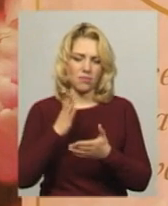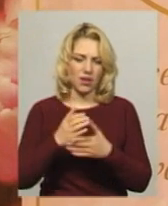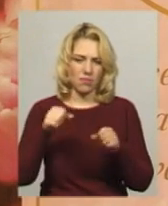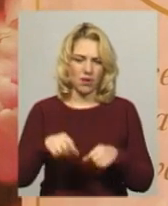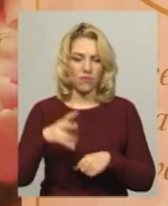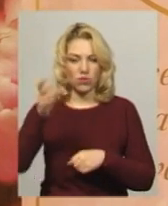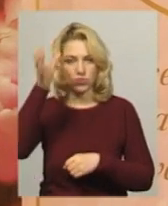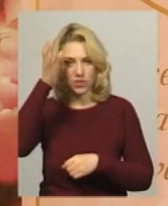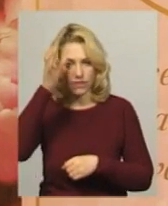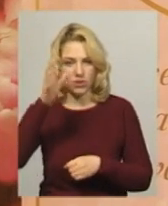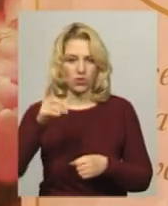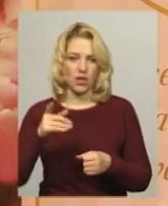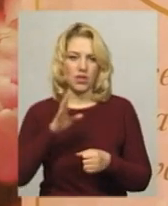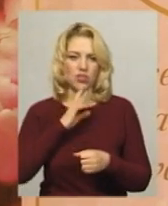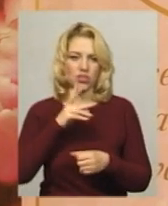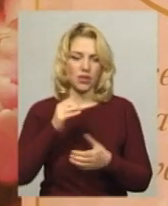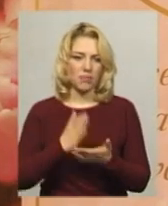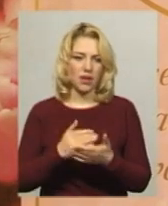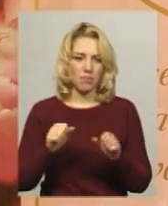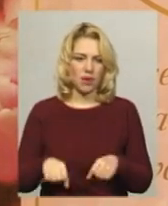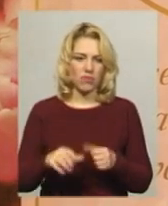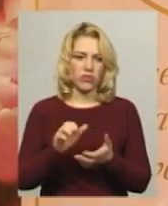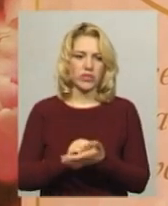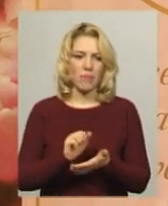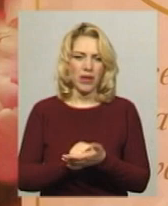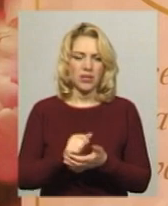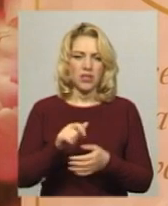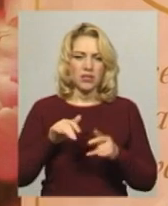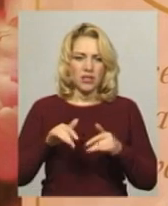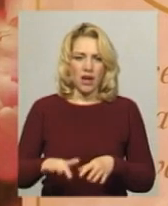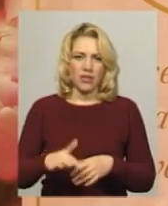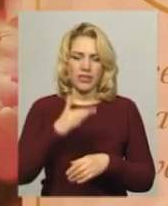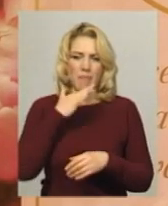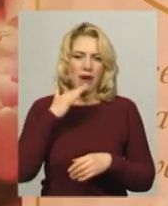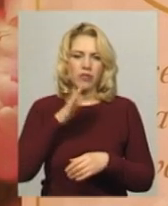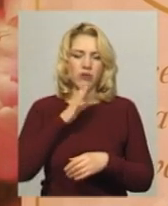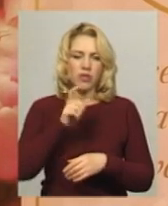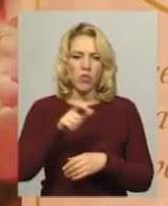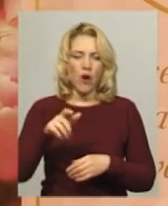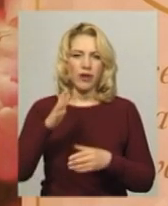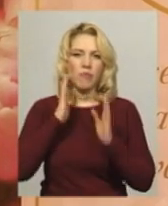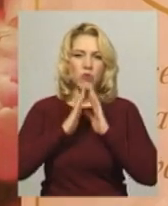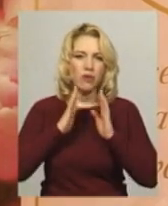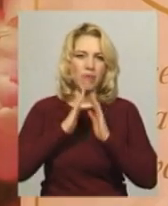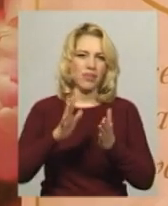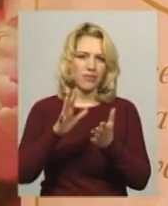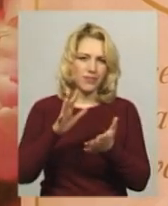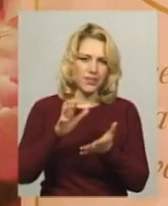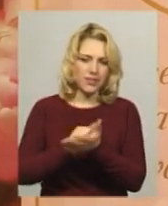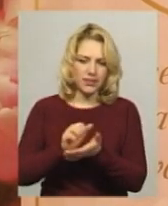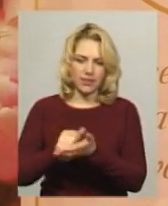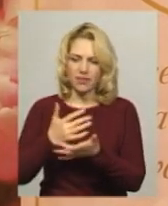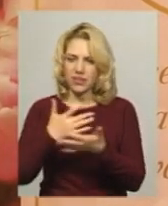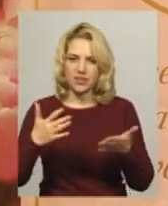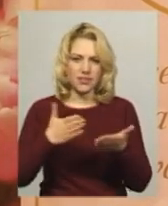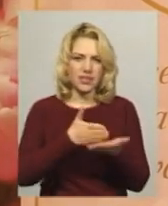освіту, вона має право займатися діяльністю. Багато жінок-мусульманок задіяні в багатьох сферах